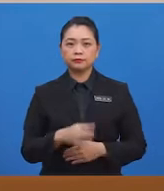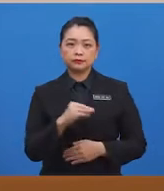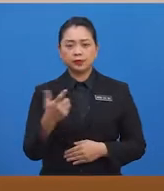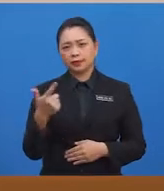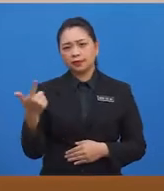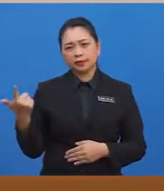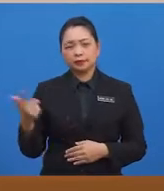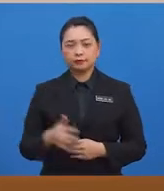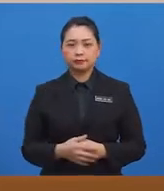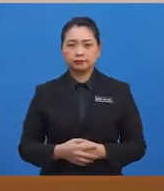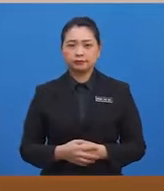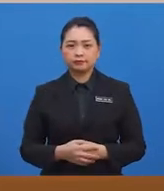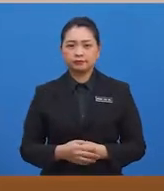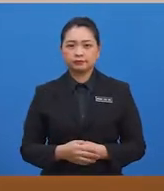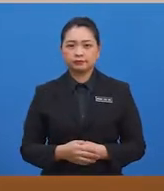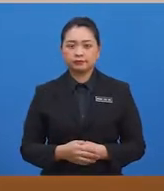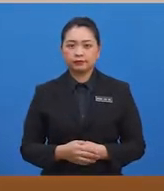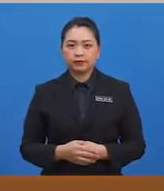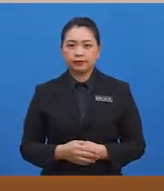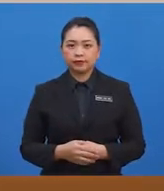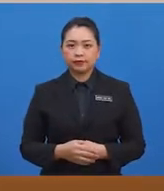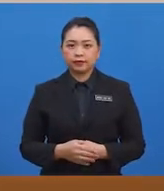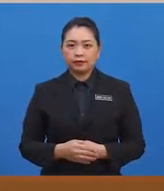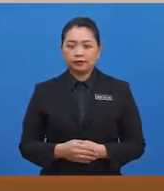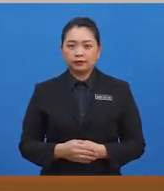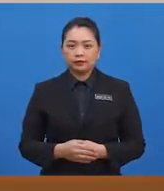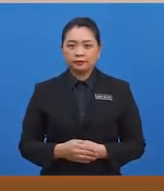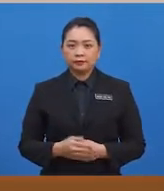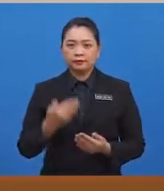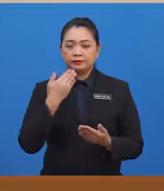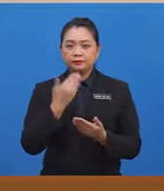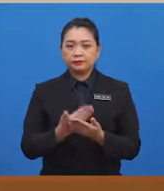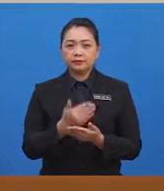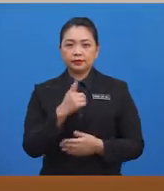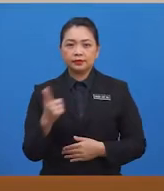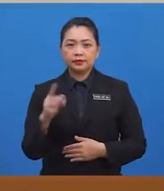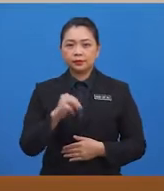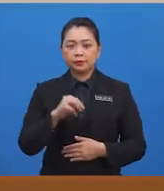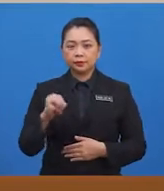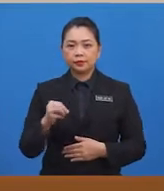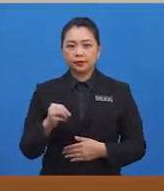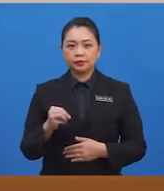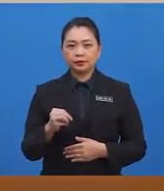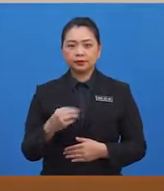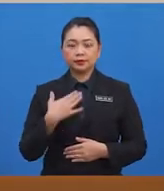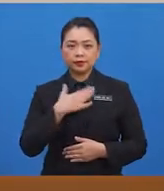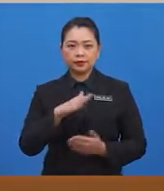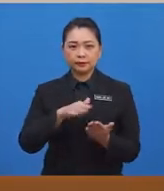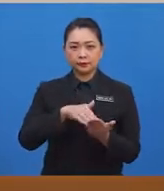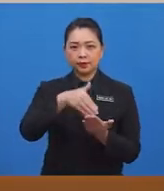ada. Seperti anak tangga, pintu, lantai marmar dan